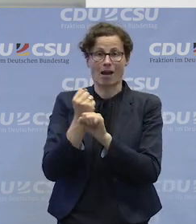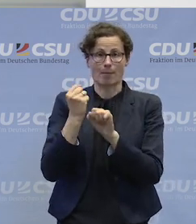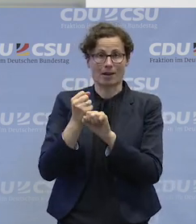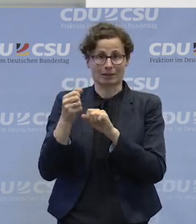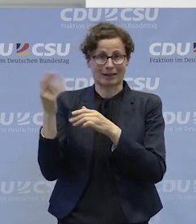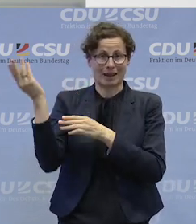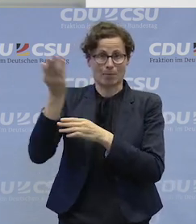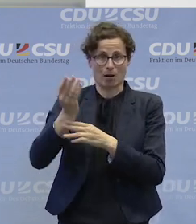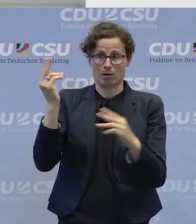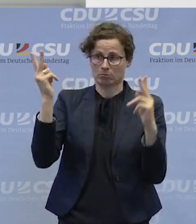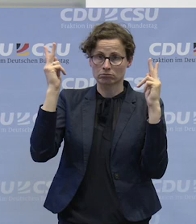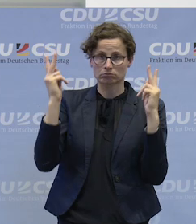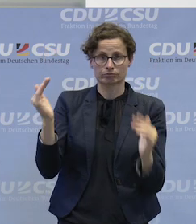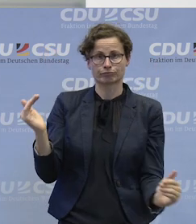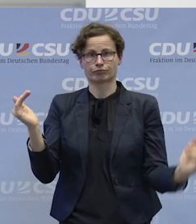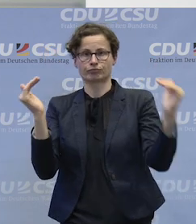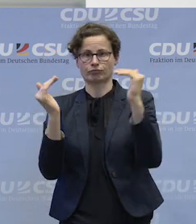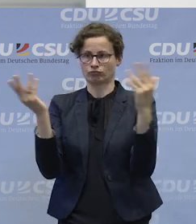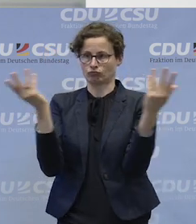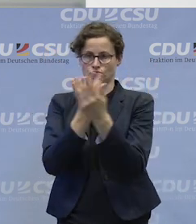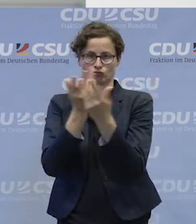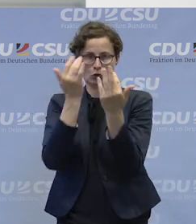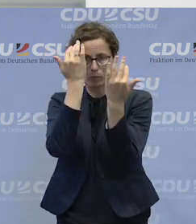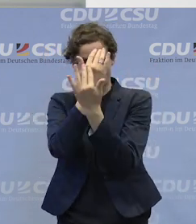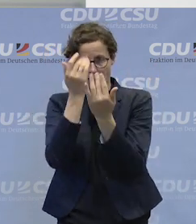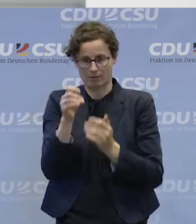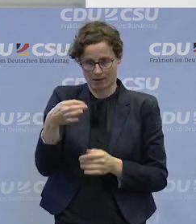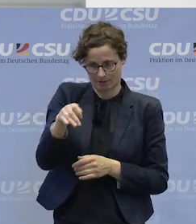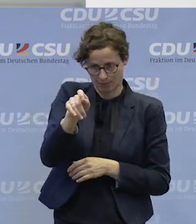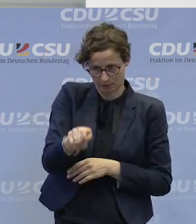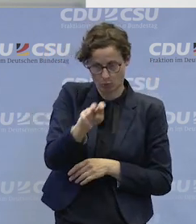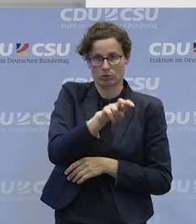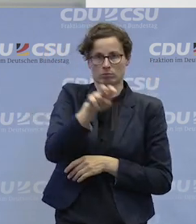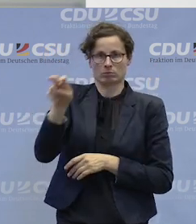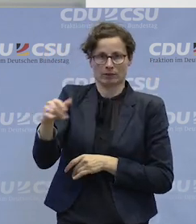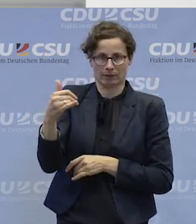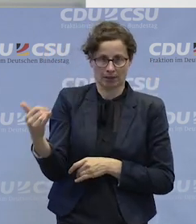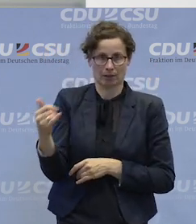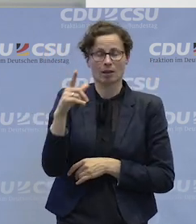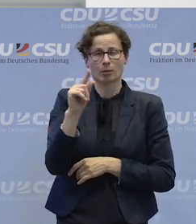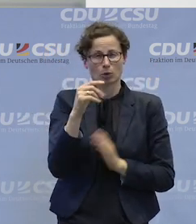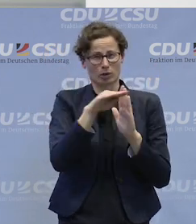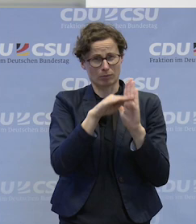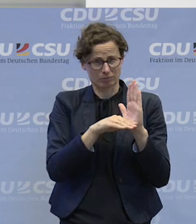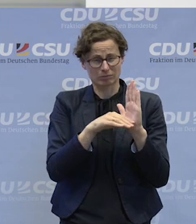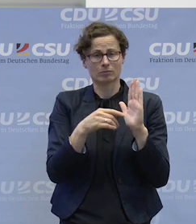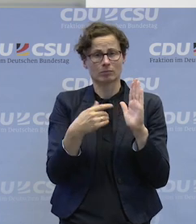Idee, wie wir diese Vielfalt, die viele wollen und viele ermöglichen wollen, auch diese Individualisierung ermöglichen, wie wir das praktisch